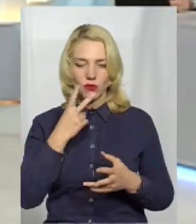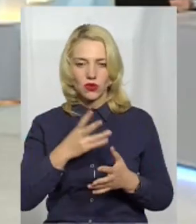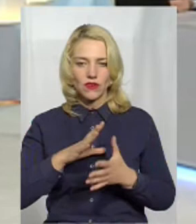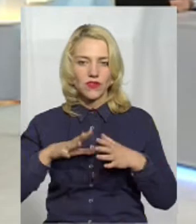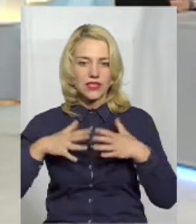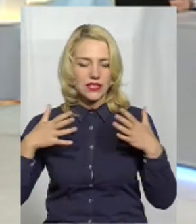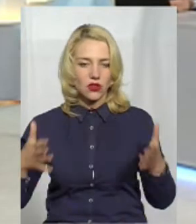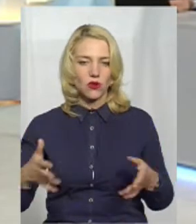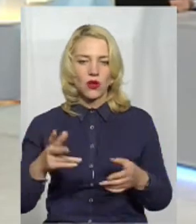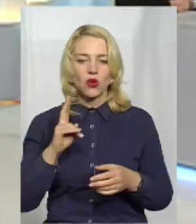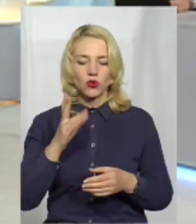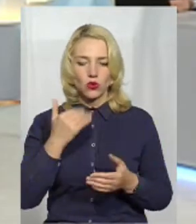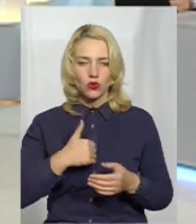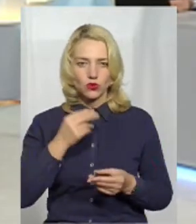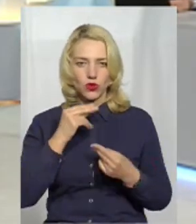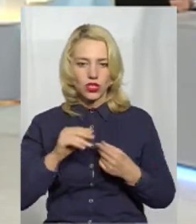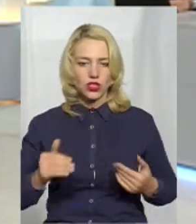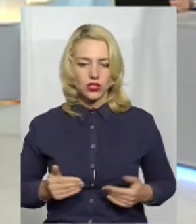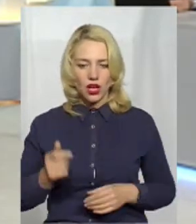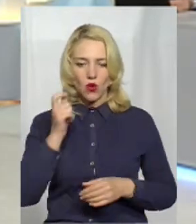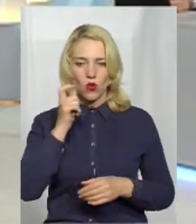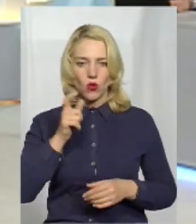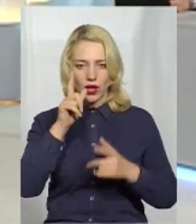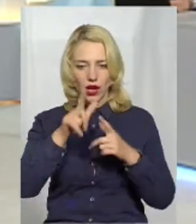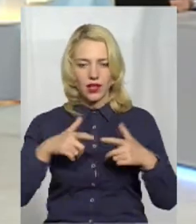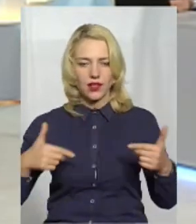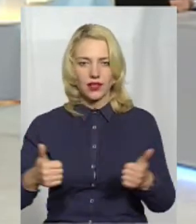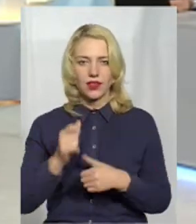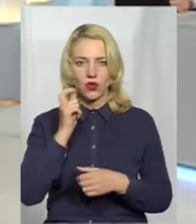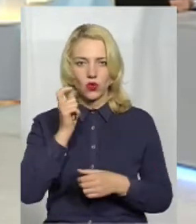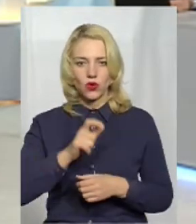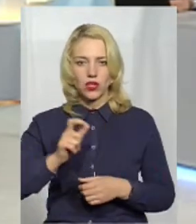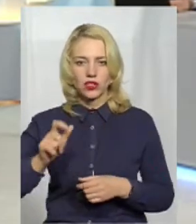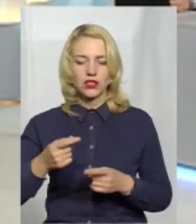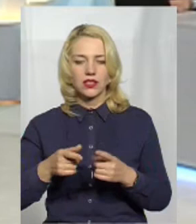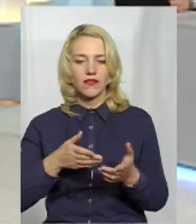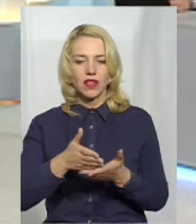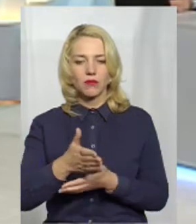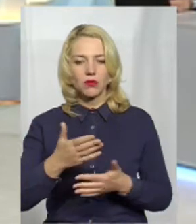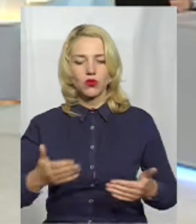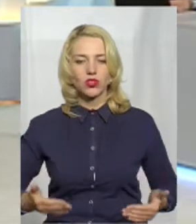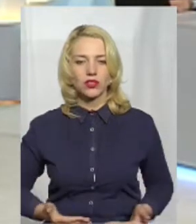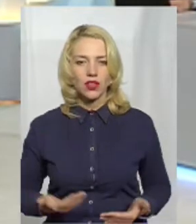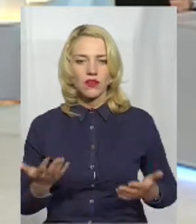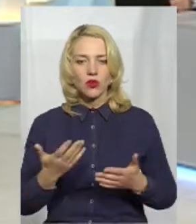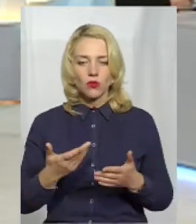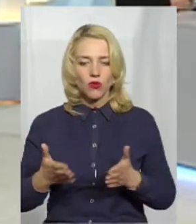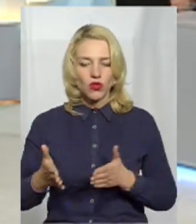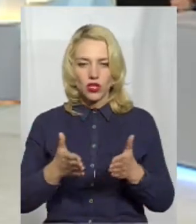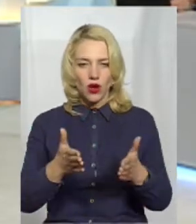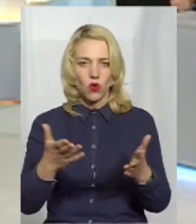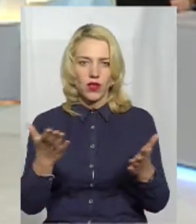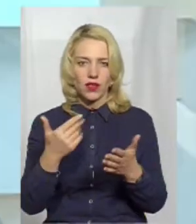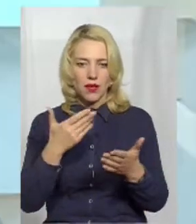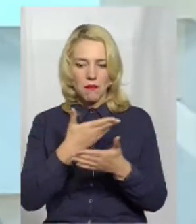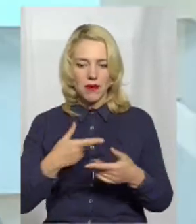України і українців, розвиваючись в напрямку, все ж таки, в тому, який визначили ми, що ми прямуємо до Європейського Союзу,